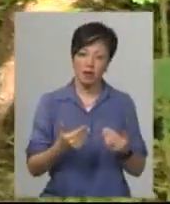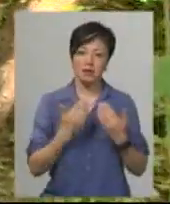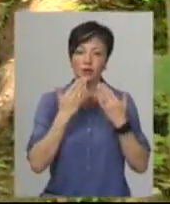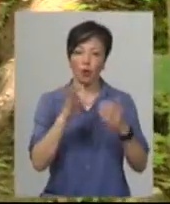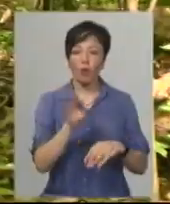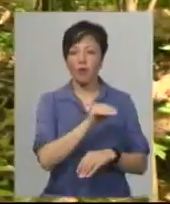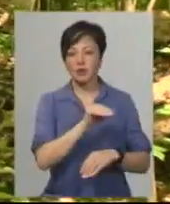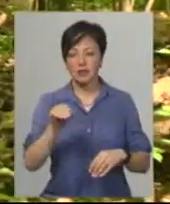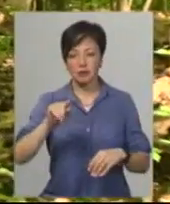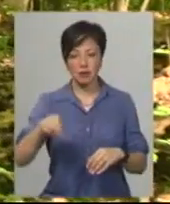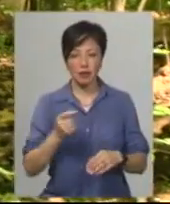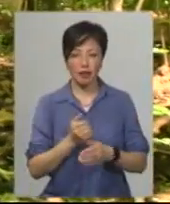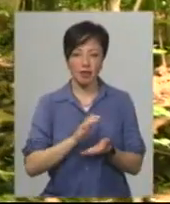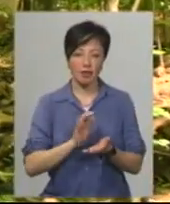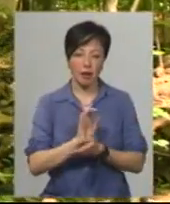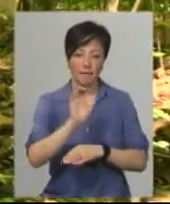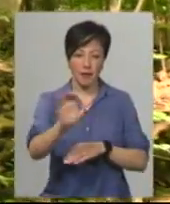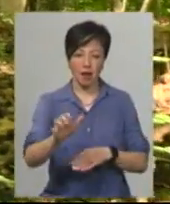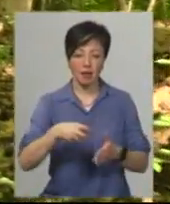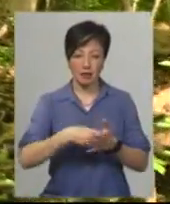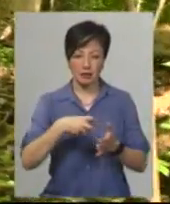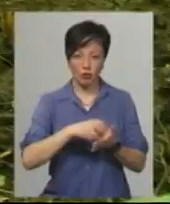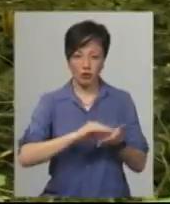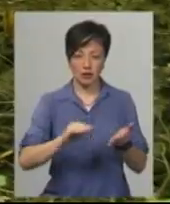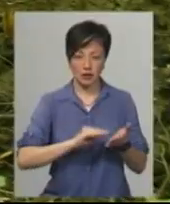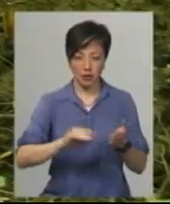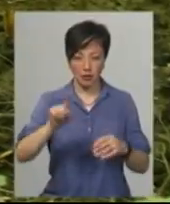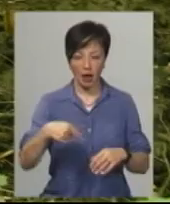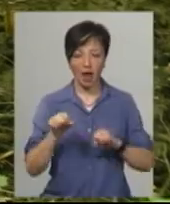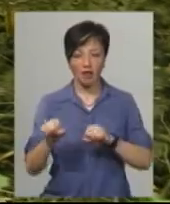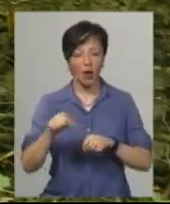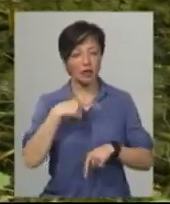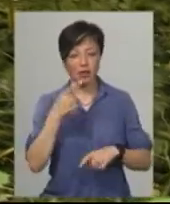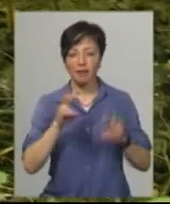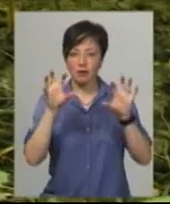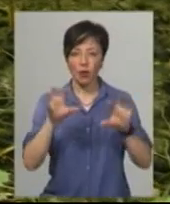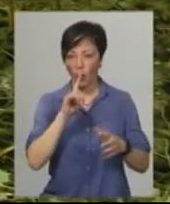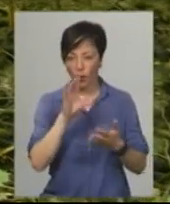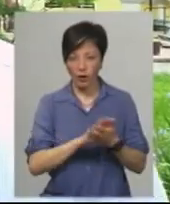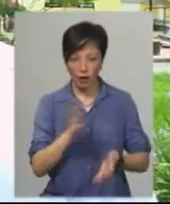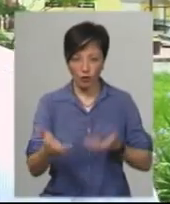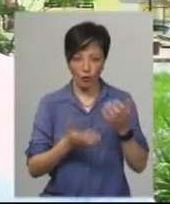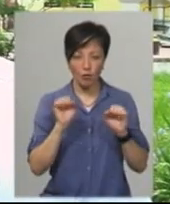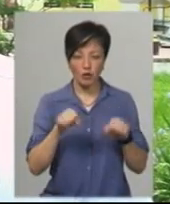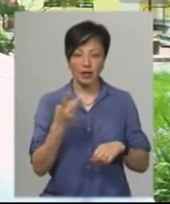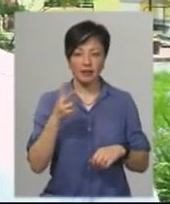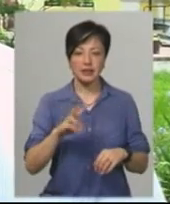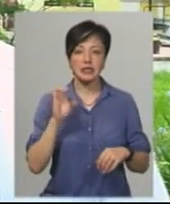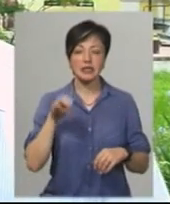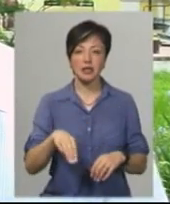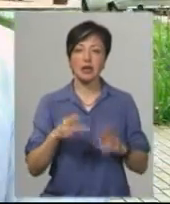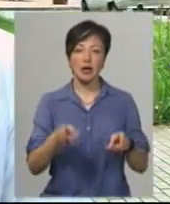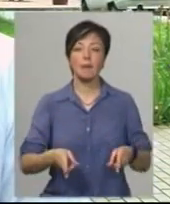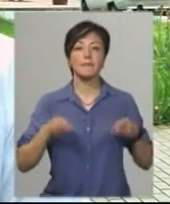офіційним запитом. Ми направили письмовий запит до відомства. Адвокат Олеса Вінський каже, незаконні розкопки можуть підпадати підвістатті Кримінального